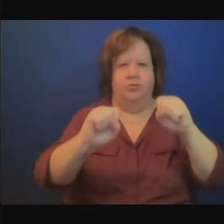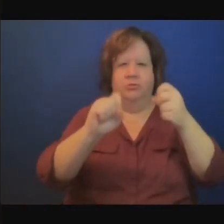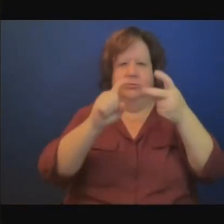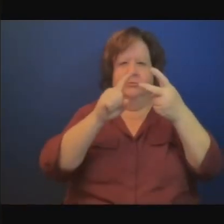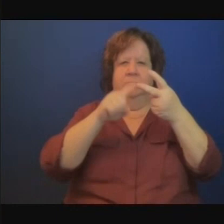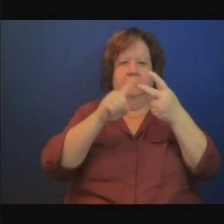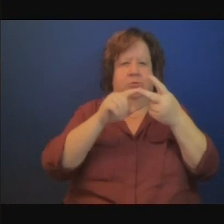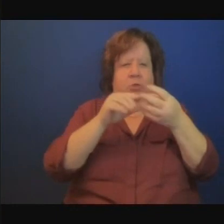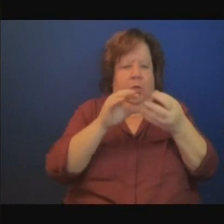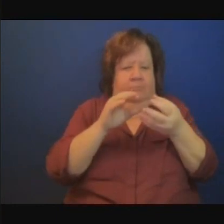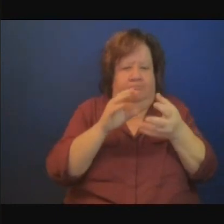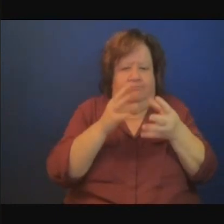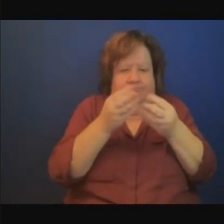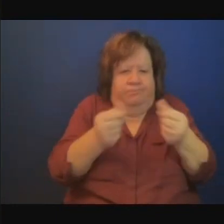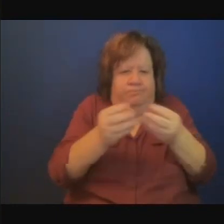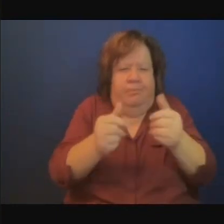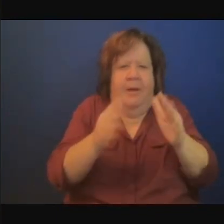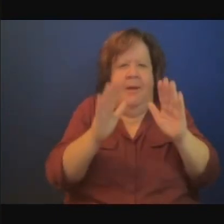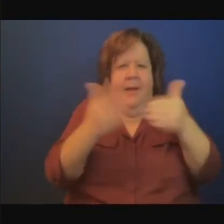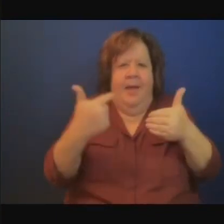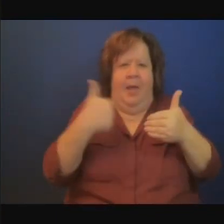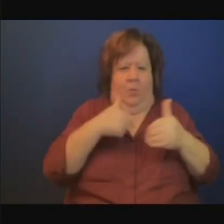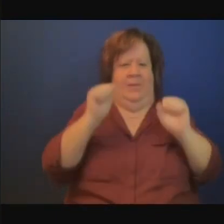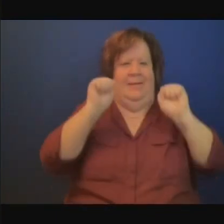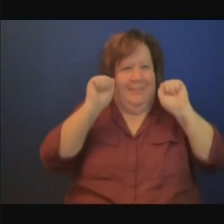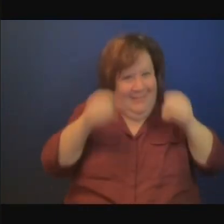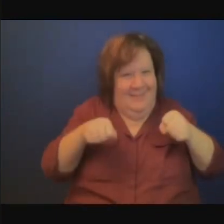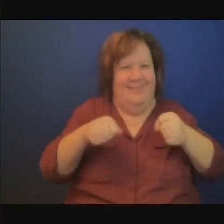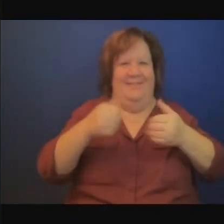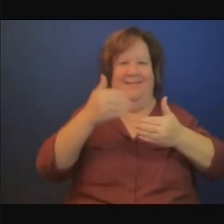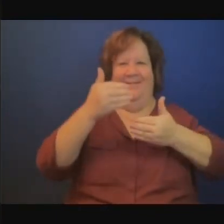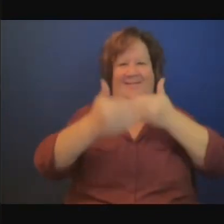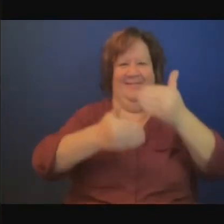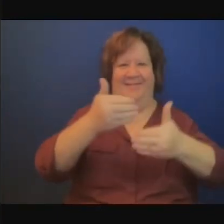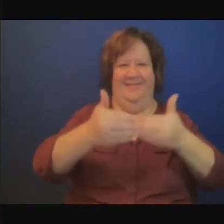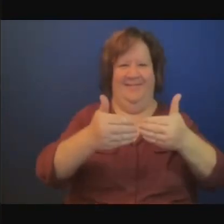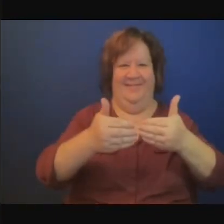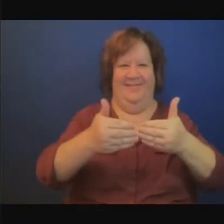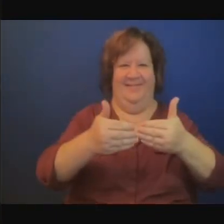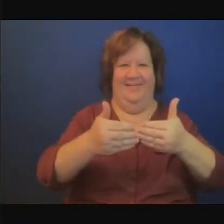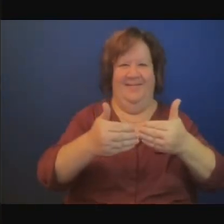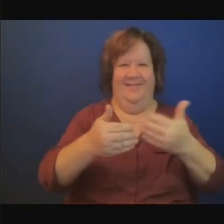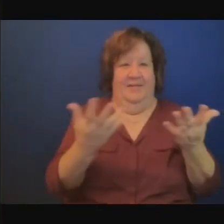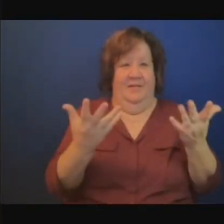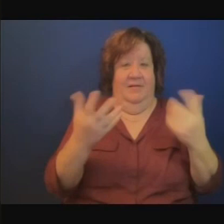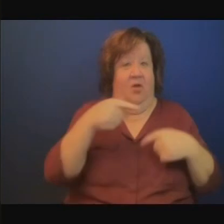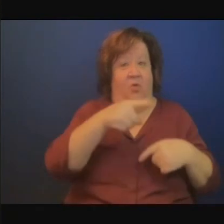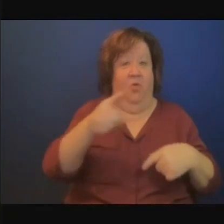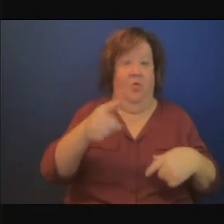jamais faire au final chaque voiture a son conducteur